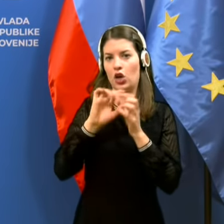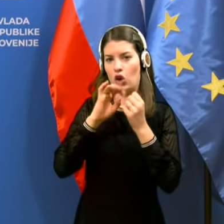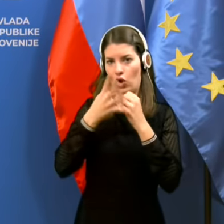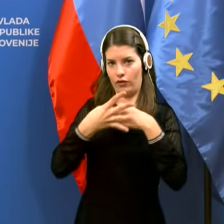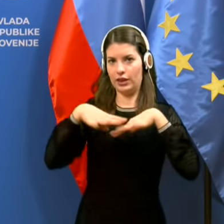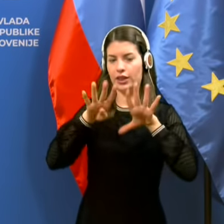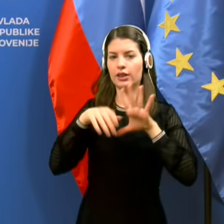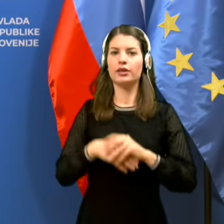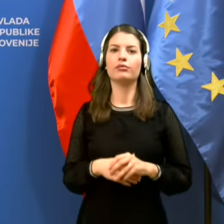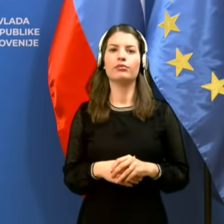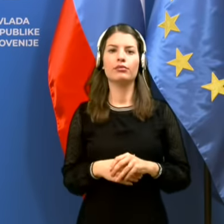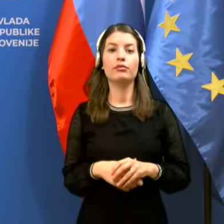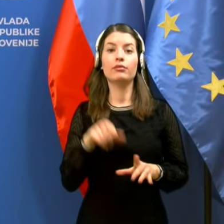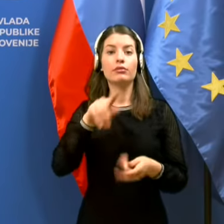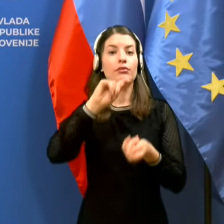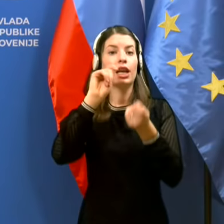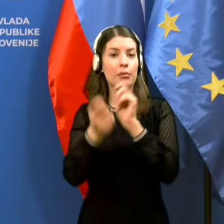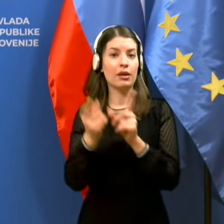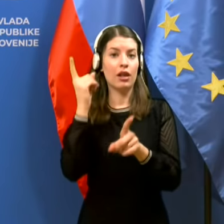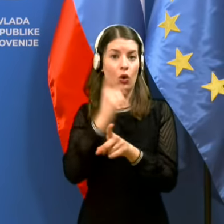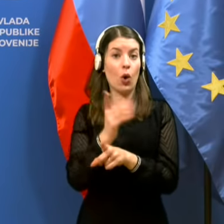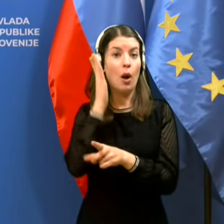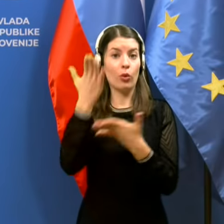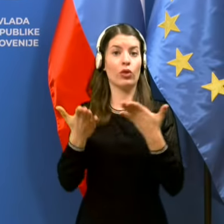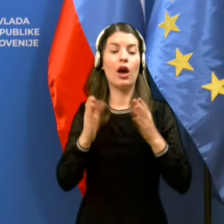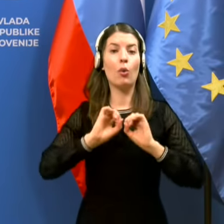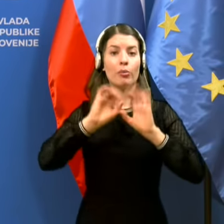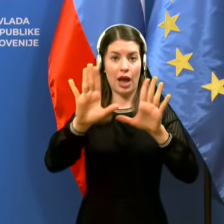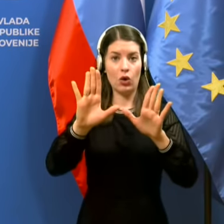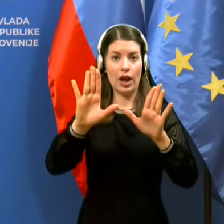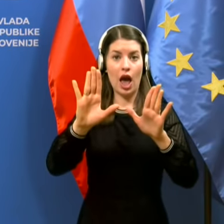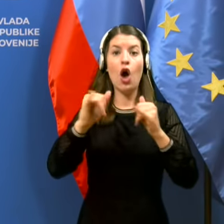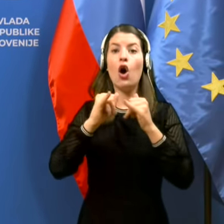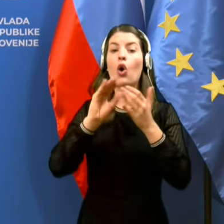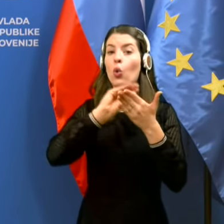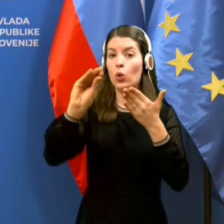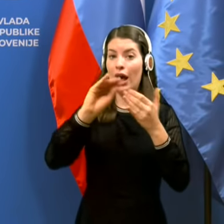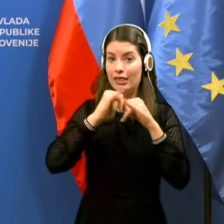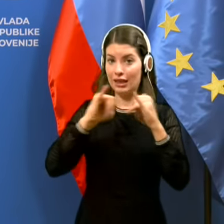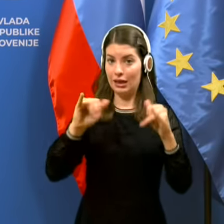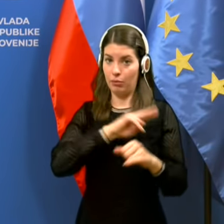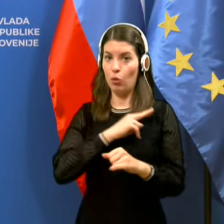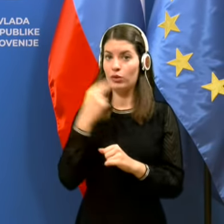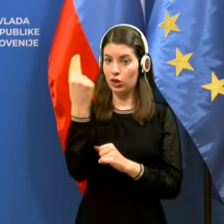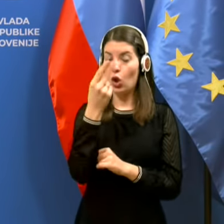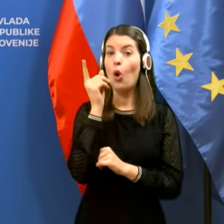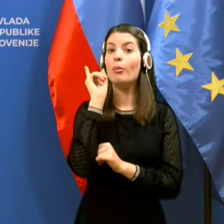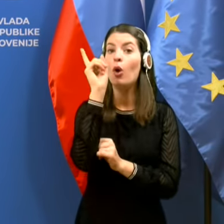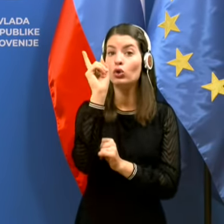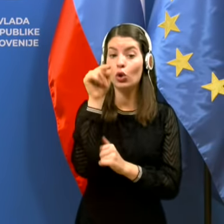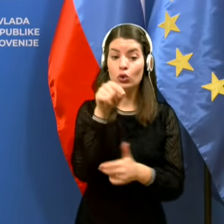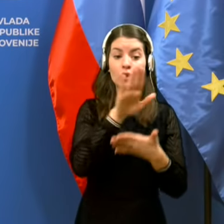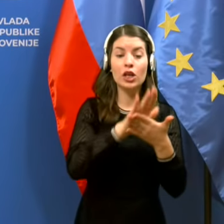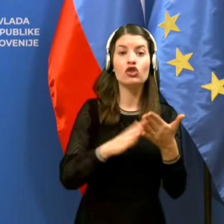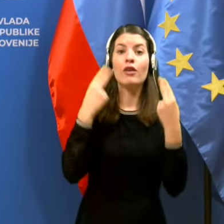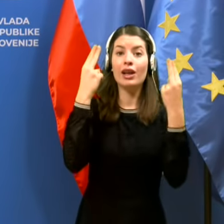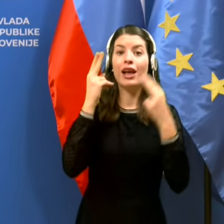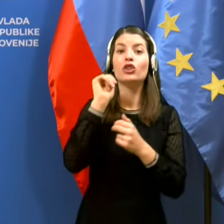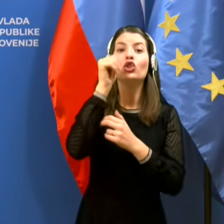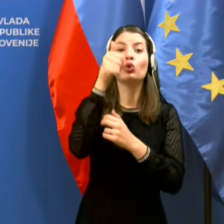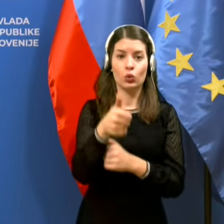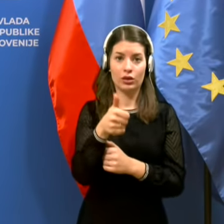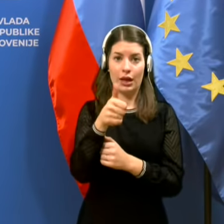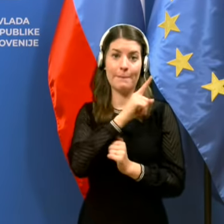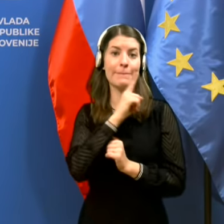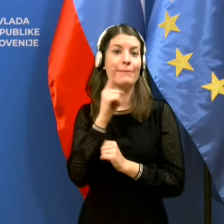-19. Sprememba odloka bo danes objavljena v radnem listu Republike Slovenije in pozor, začne veljati že jutri, to je v